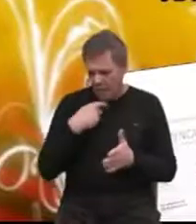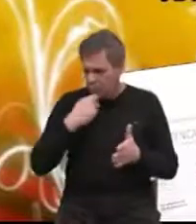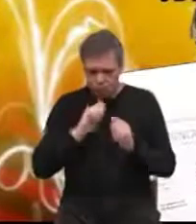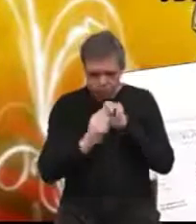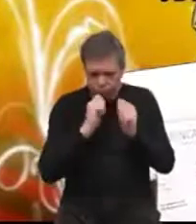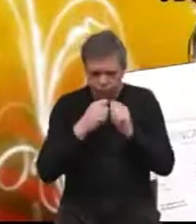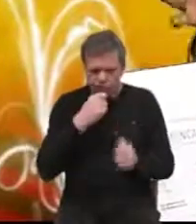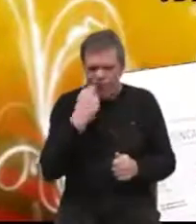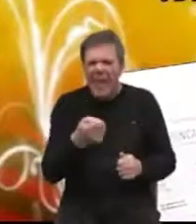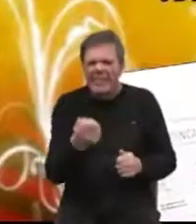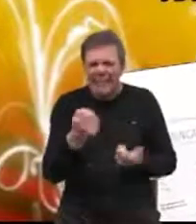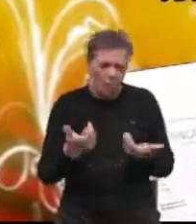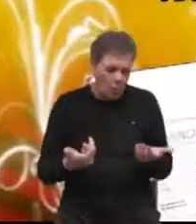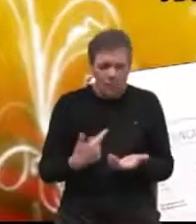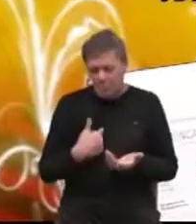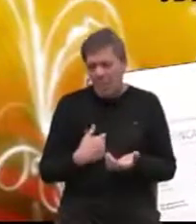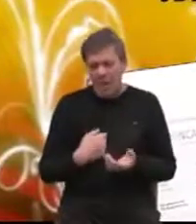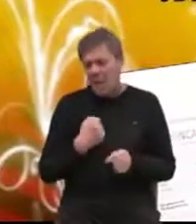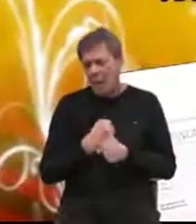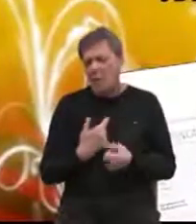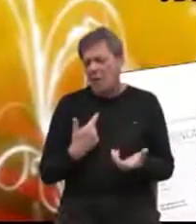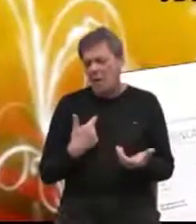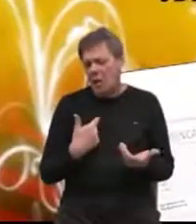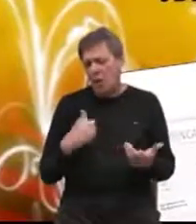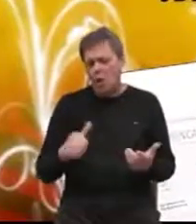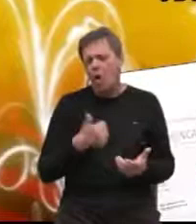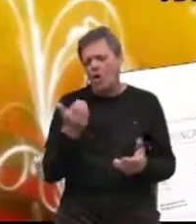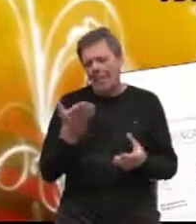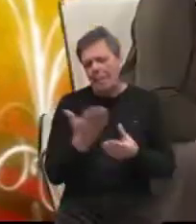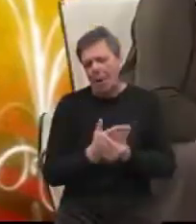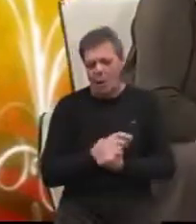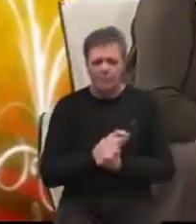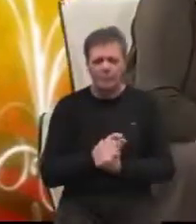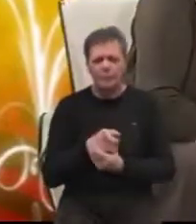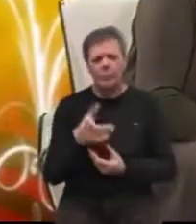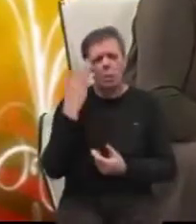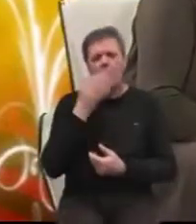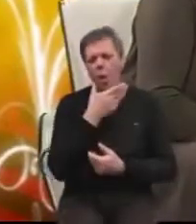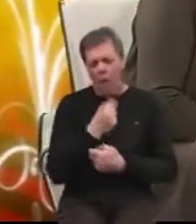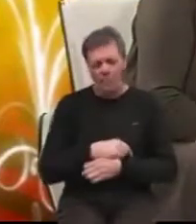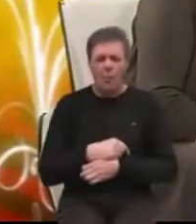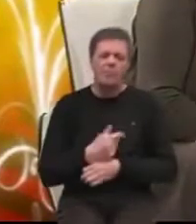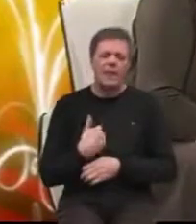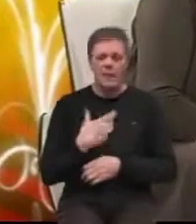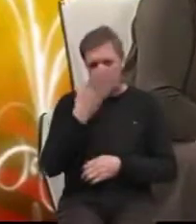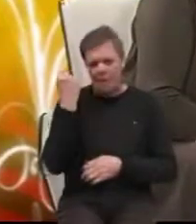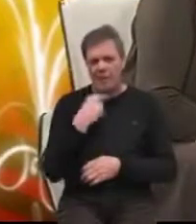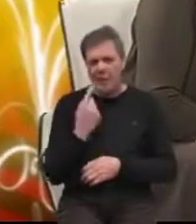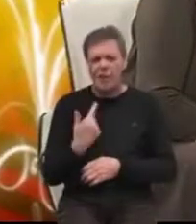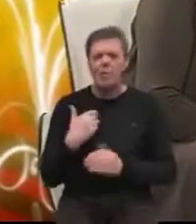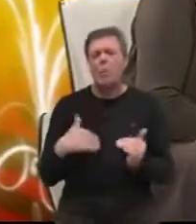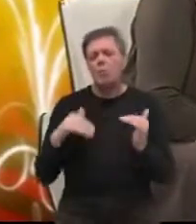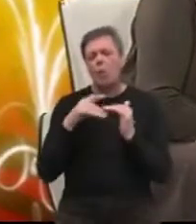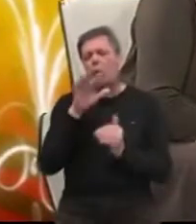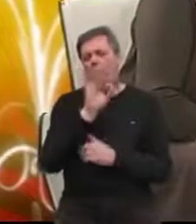intervjue, pa napraviti u nekoj našoj svakodnevici još jedan mali prilog. Ja mislim da bi to bilo jako lijepo, jer ja sam zaboravila reći da smo mi u